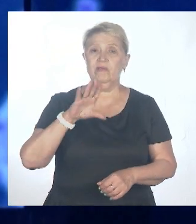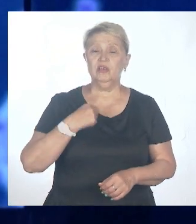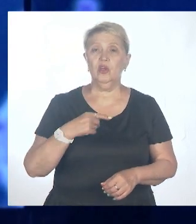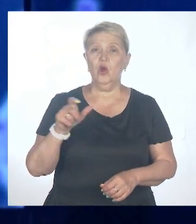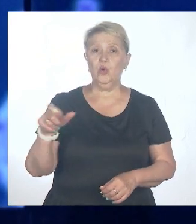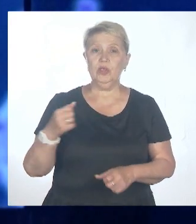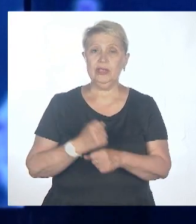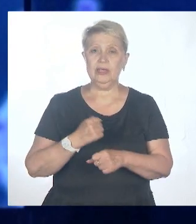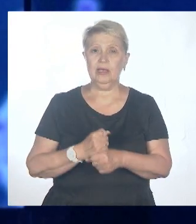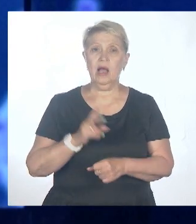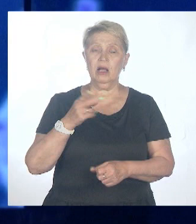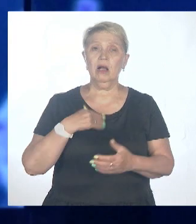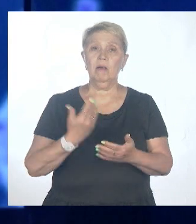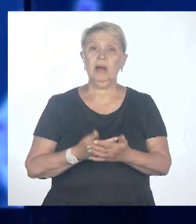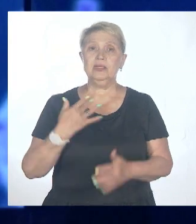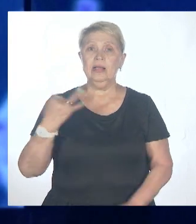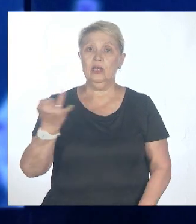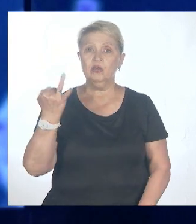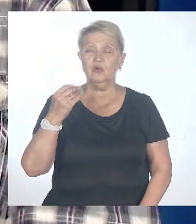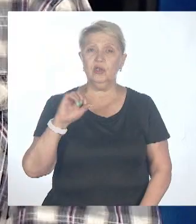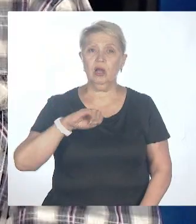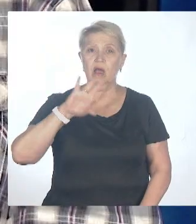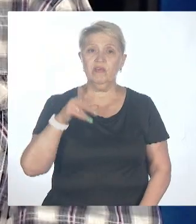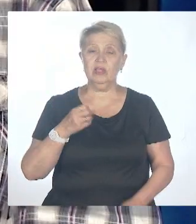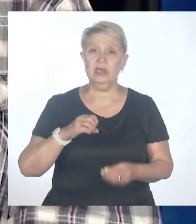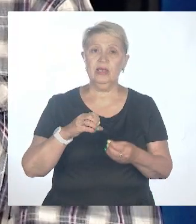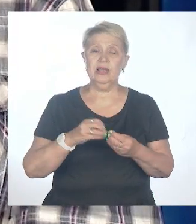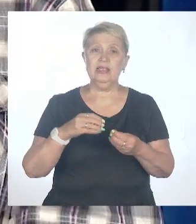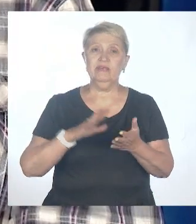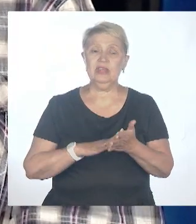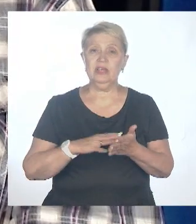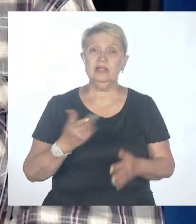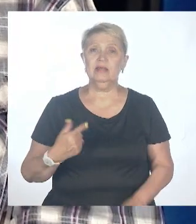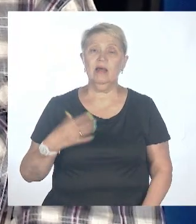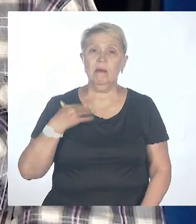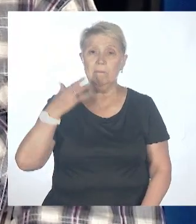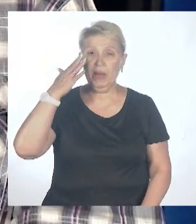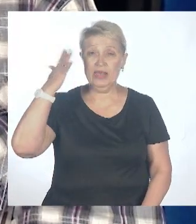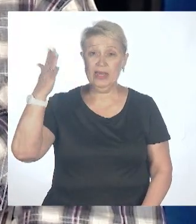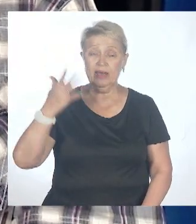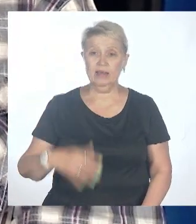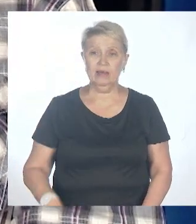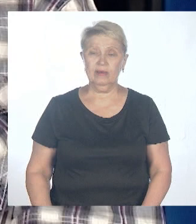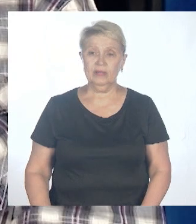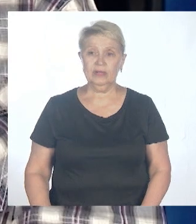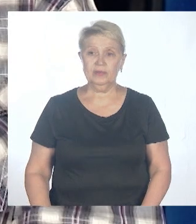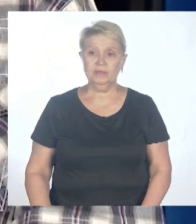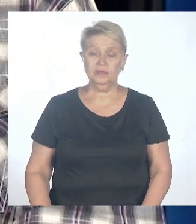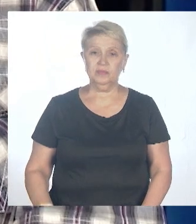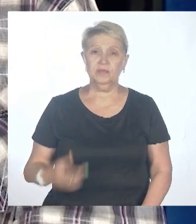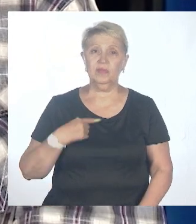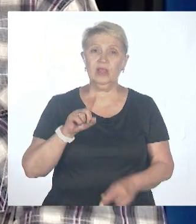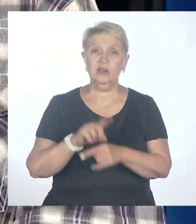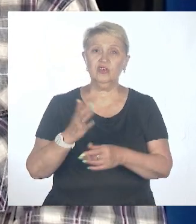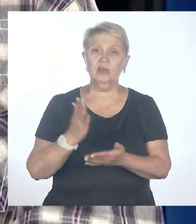как показала история с COVID-19, нет. То есть, по идее, что мы должны были сделать всем миром? Объединиться.